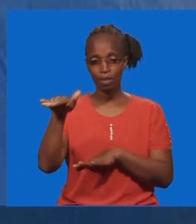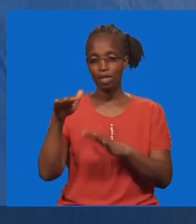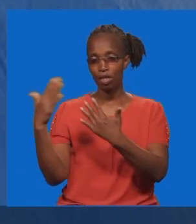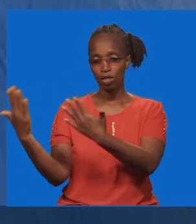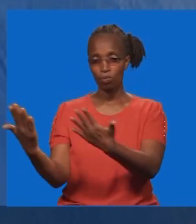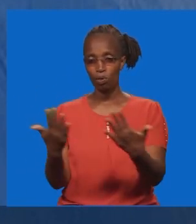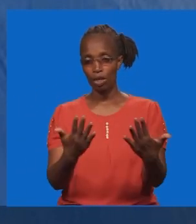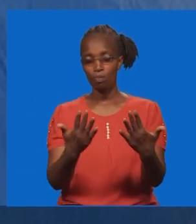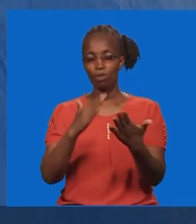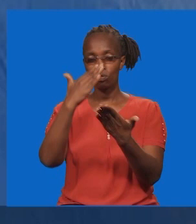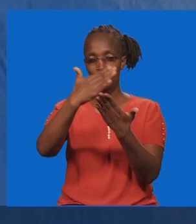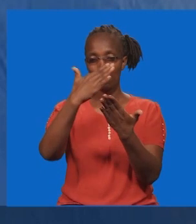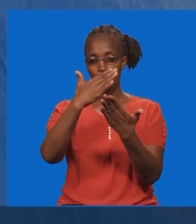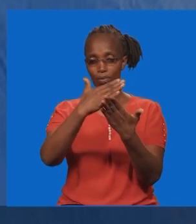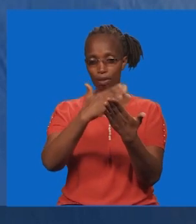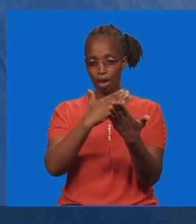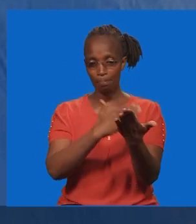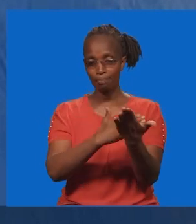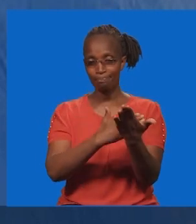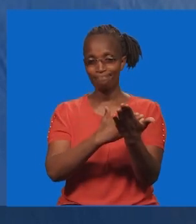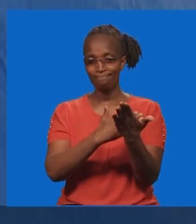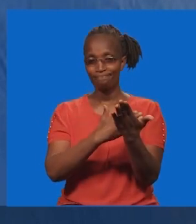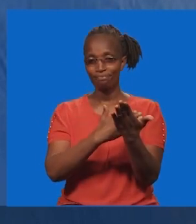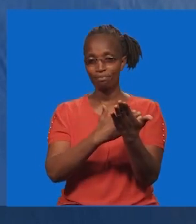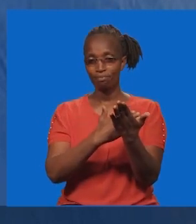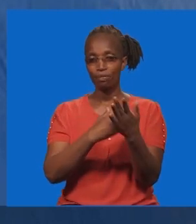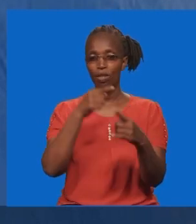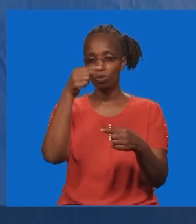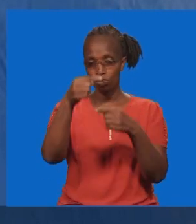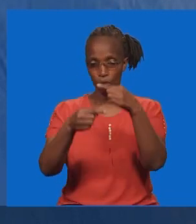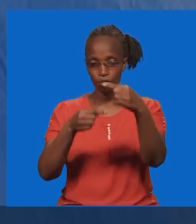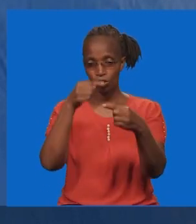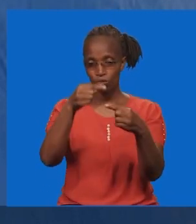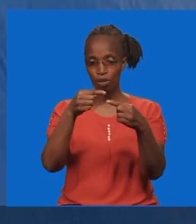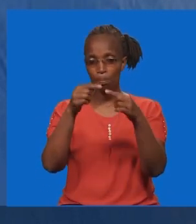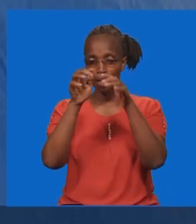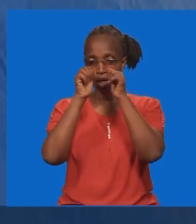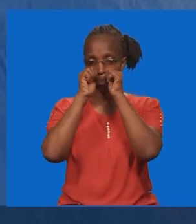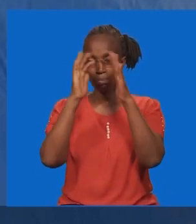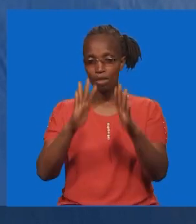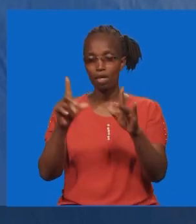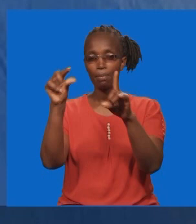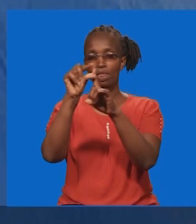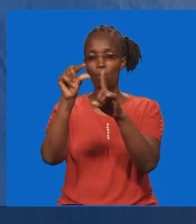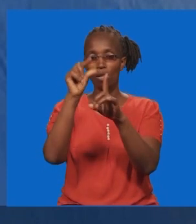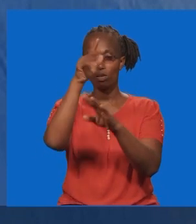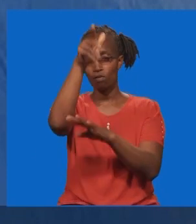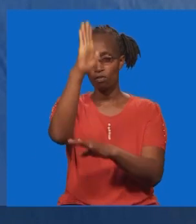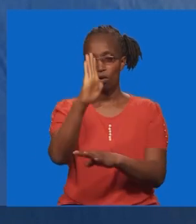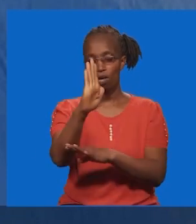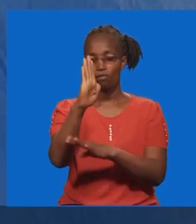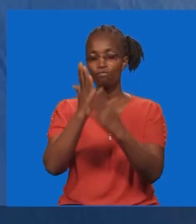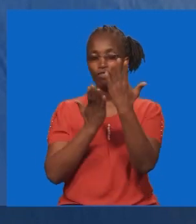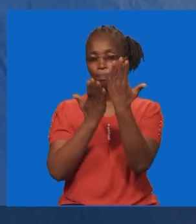asubuia leo, nina kwaribisha katika kipindi cha manyunyu ya mbaraka. Ili tukaweze kuendelia na kubarikiwa na neunulake